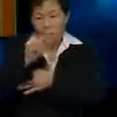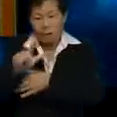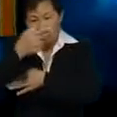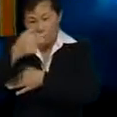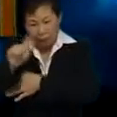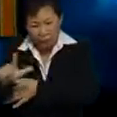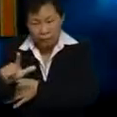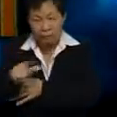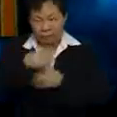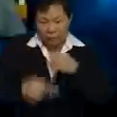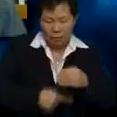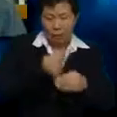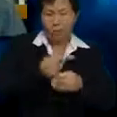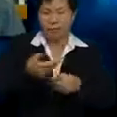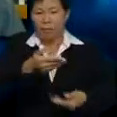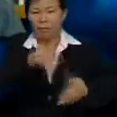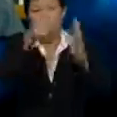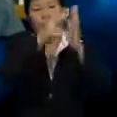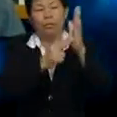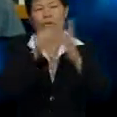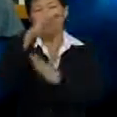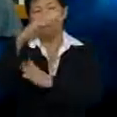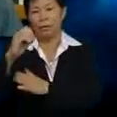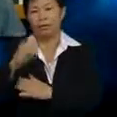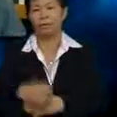Berkenaan perundangan Mengenai syarikat